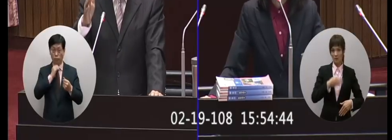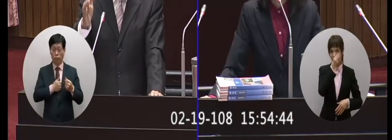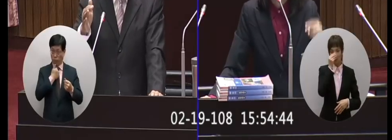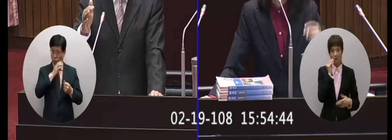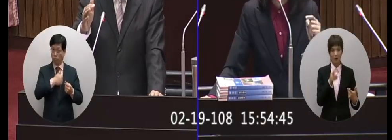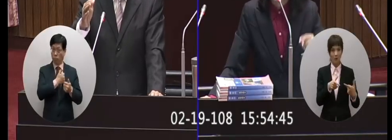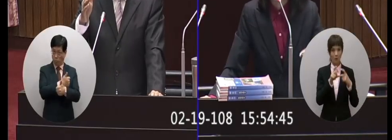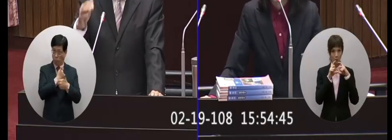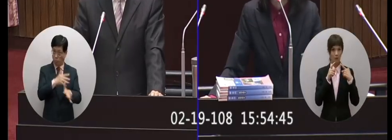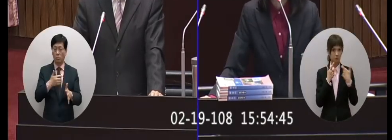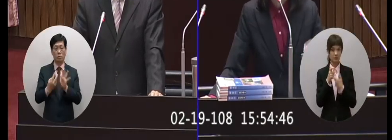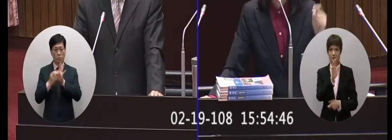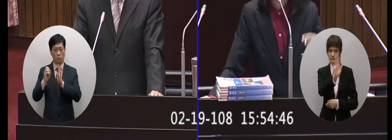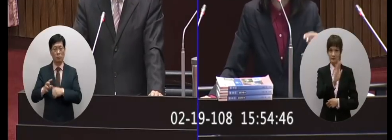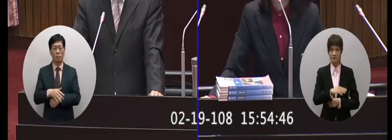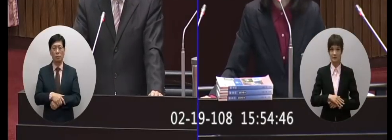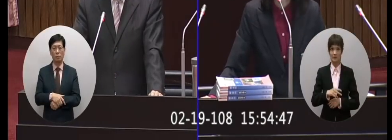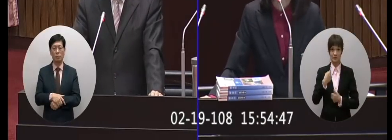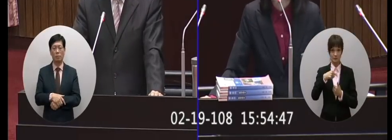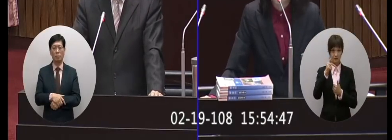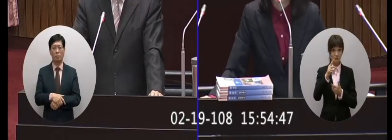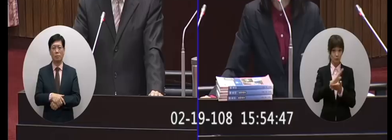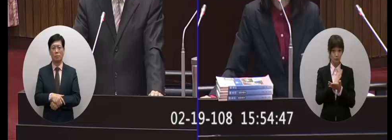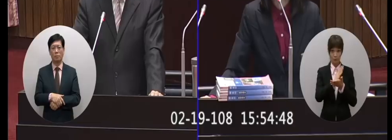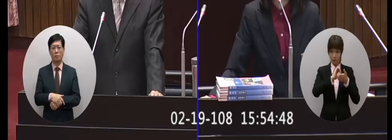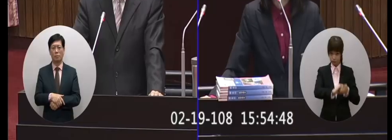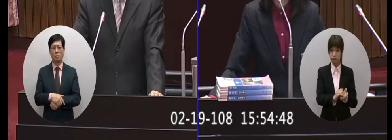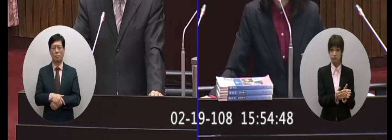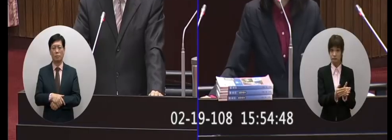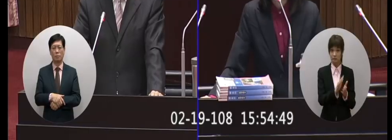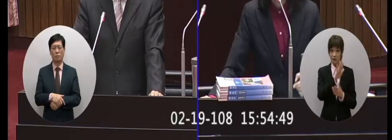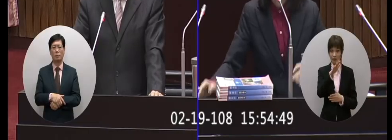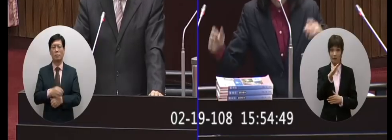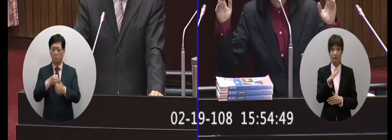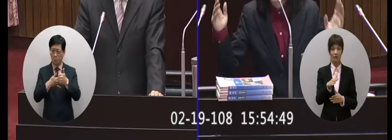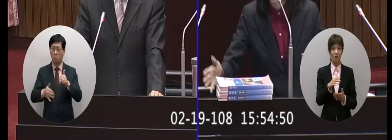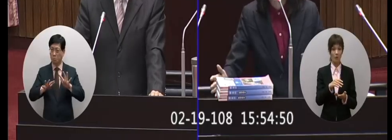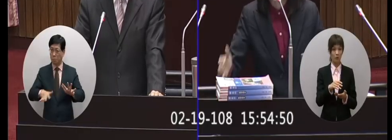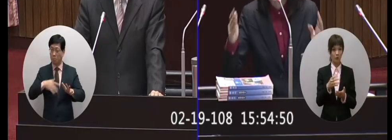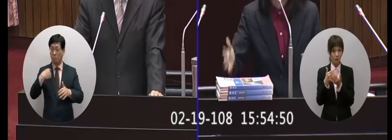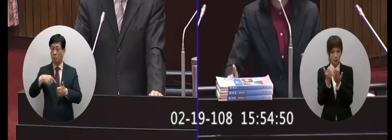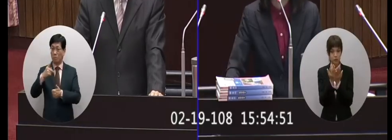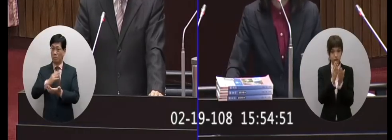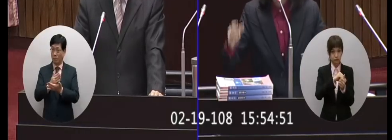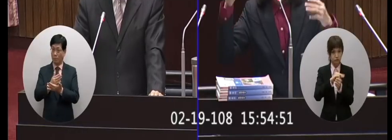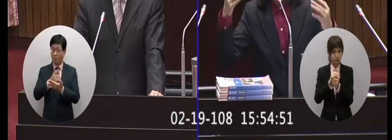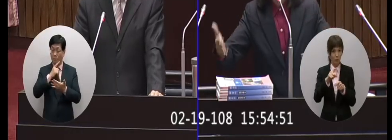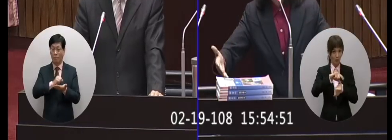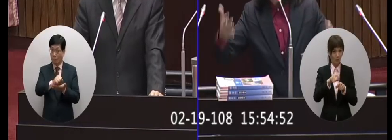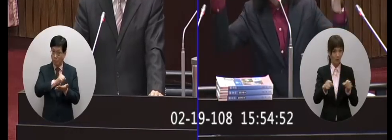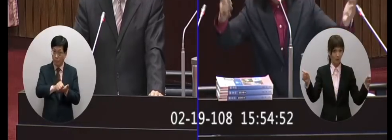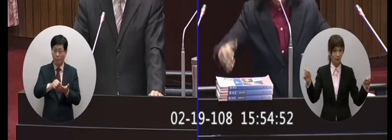這個教科書訂了之後是要用很久的耶你告訴我你這麼衝突去訂出來